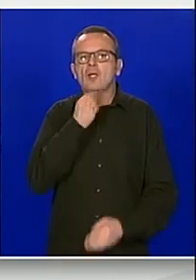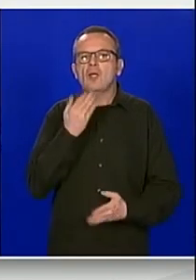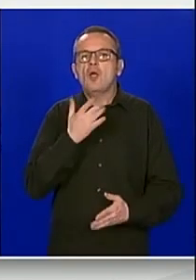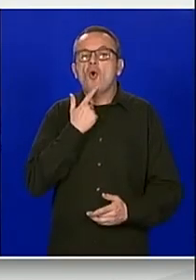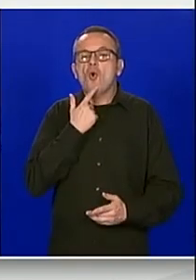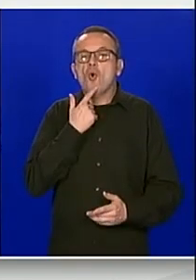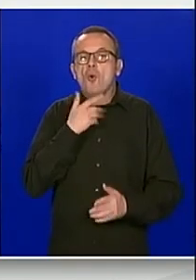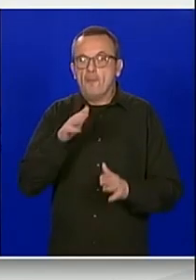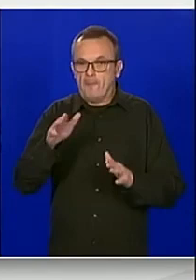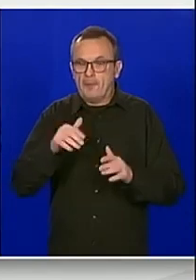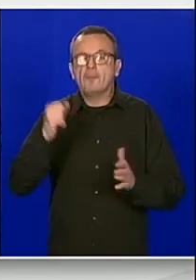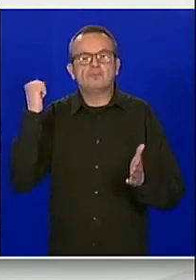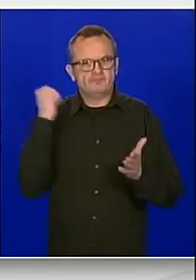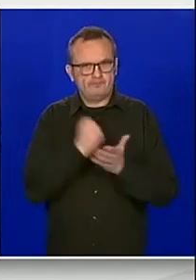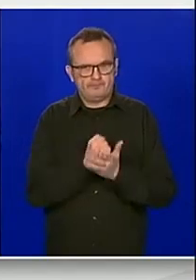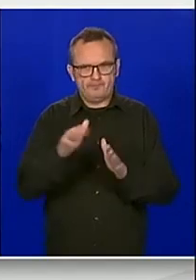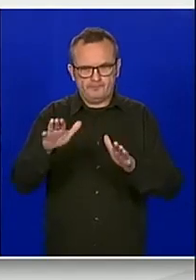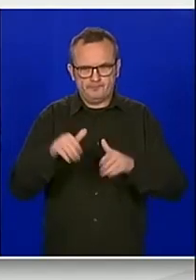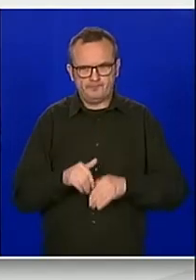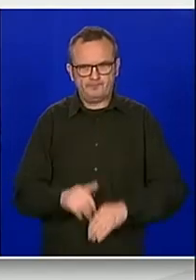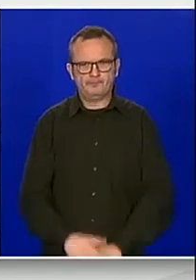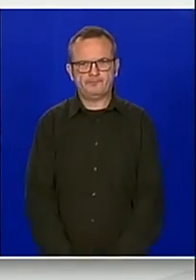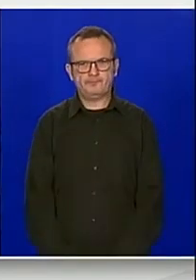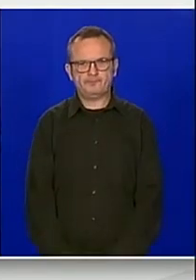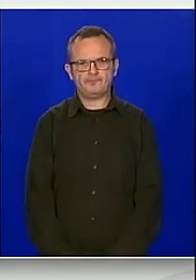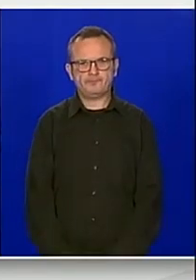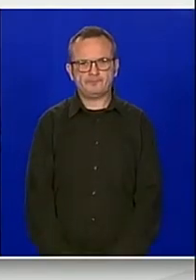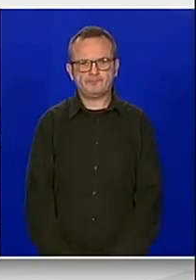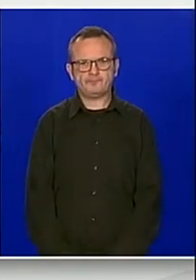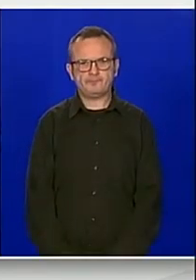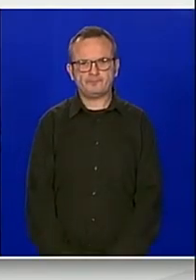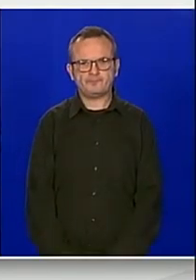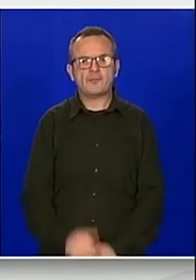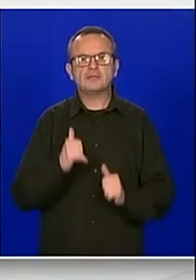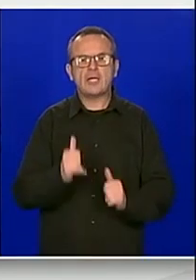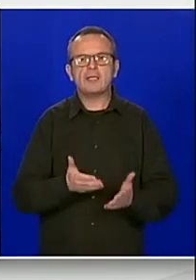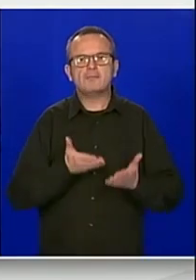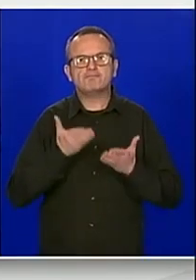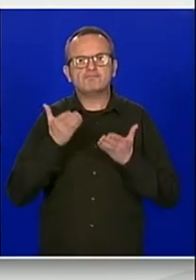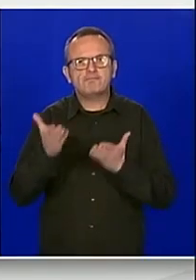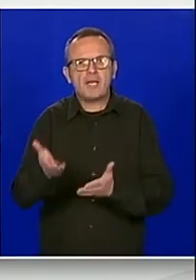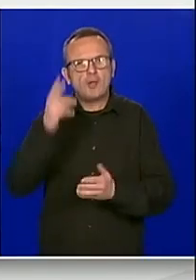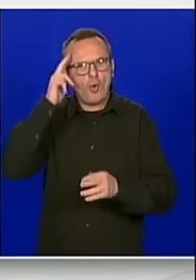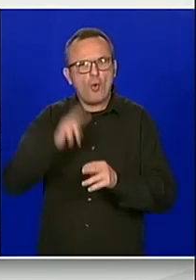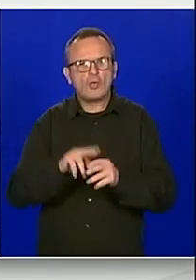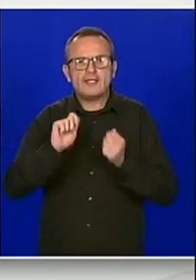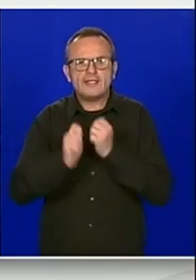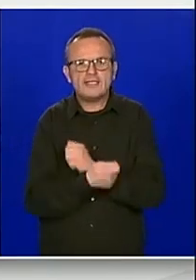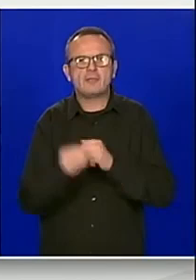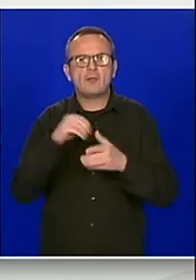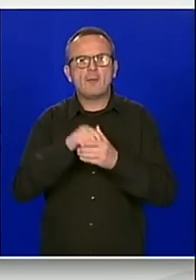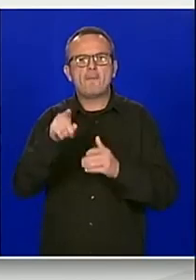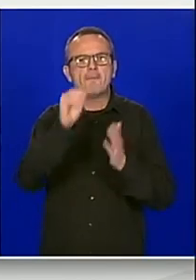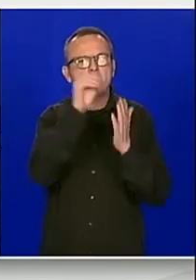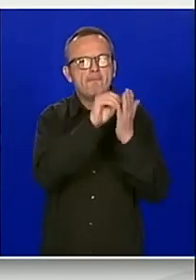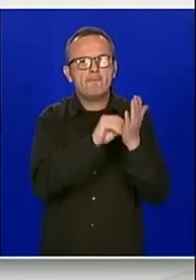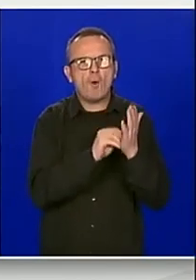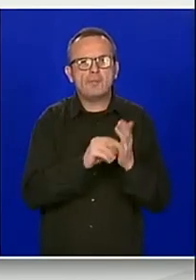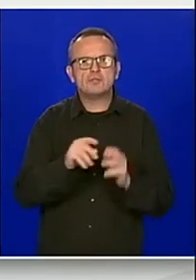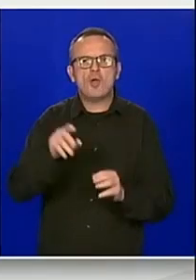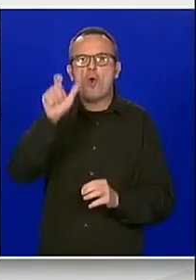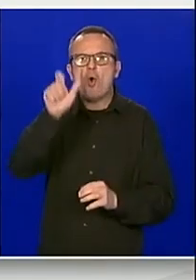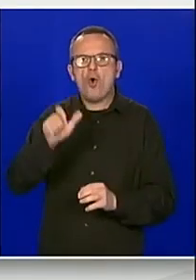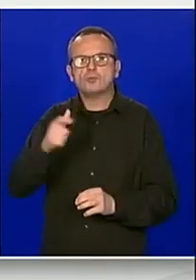je za? Konstatiram da smo prihvatili. Slijedi nacrt prijedloga odluke o izmjeni odluke u popisu pravnih osoba od